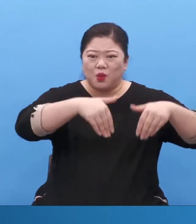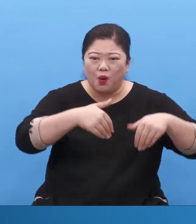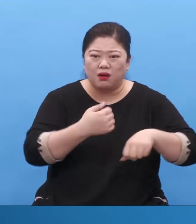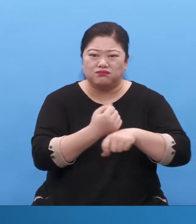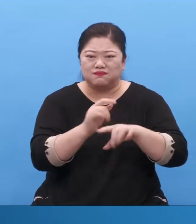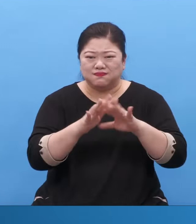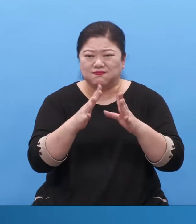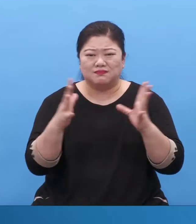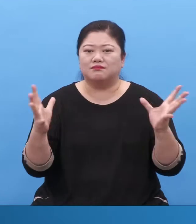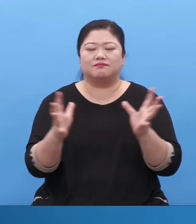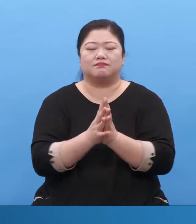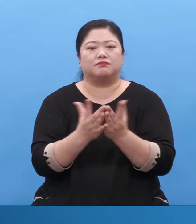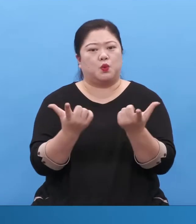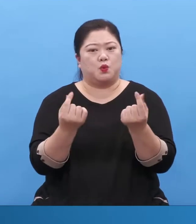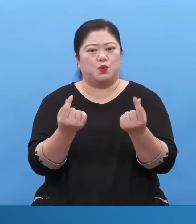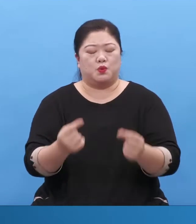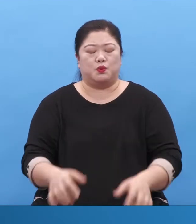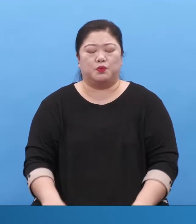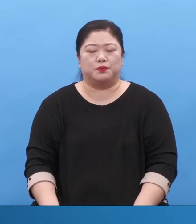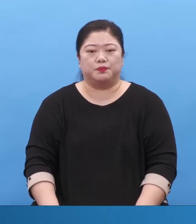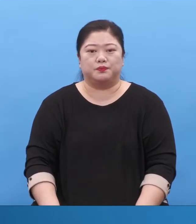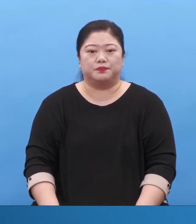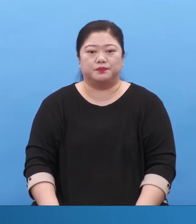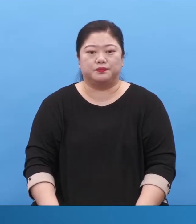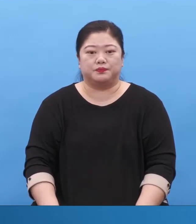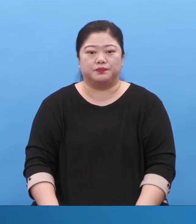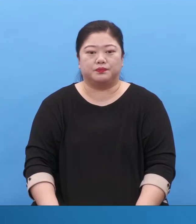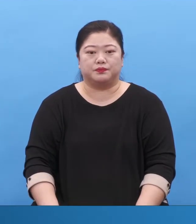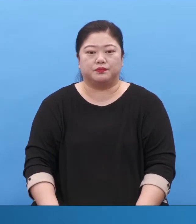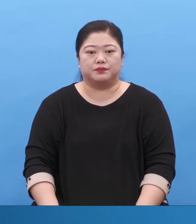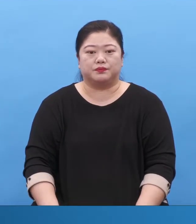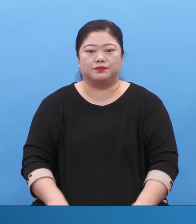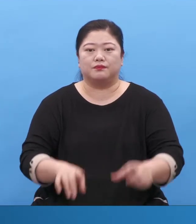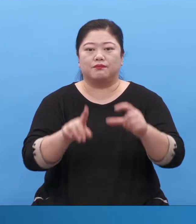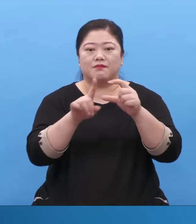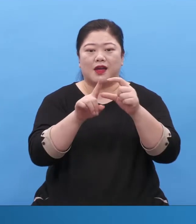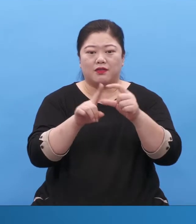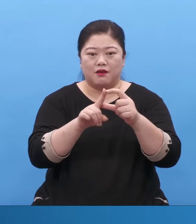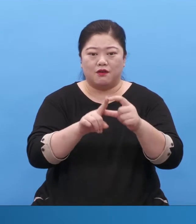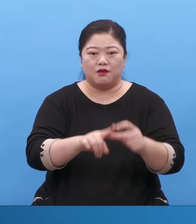그런데 왜 remnant라는 단어를 썼냐?